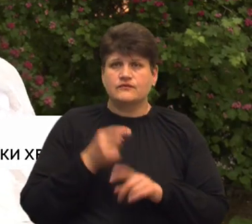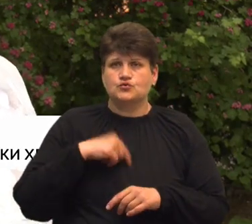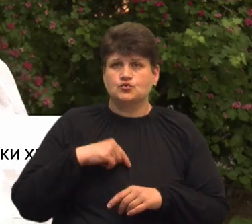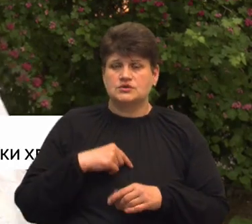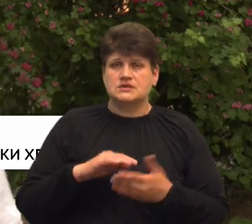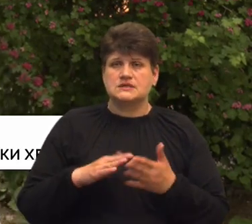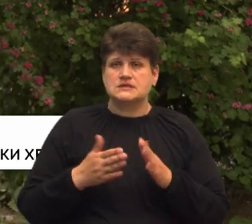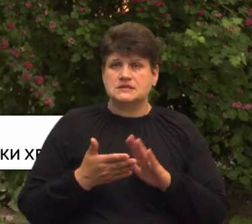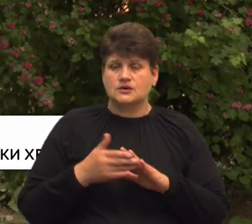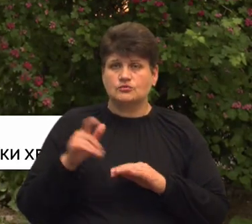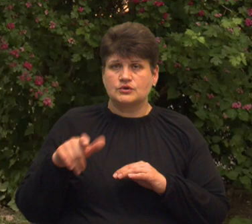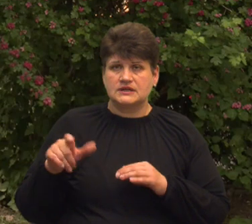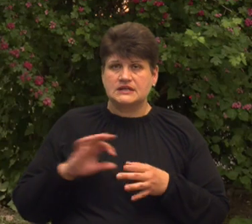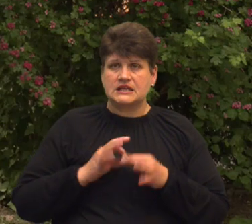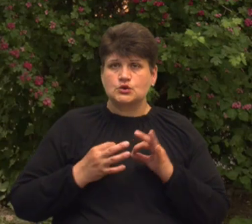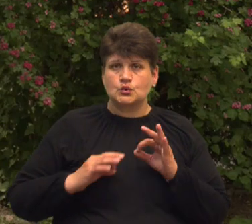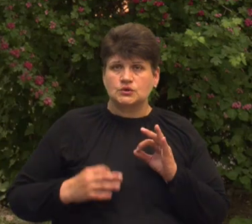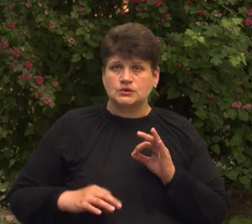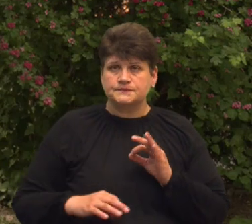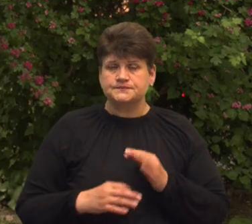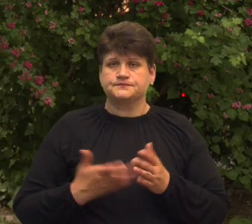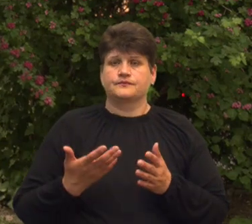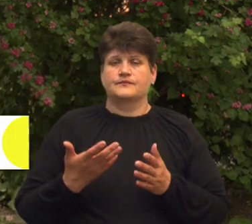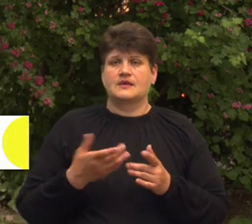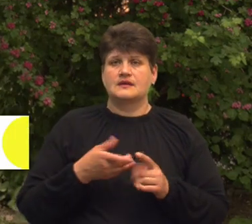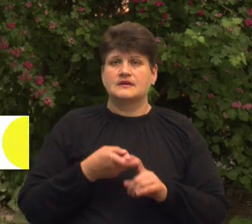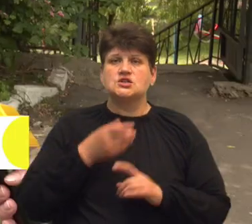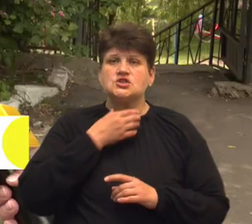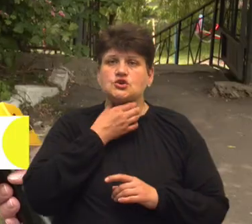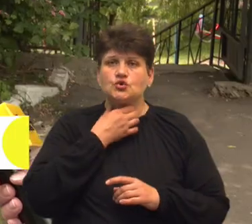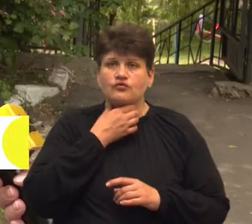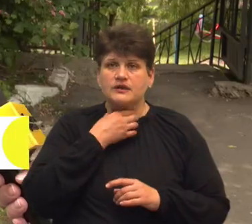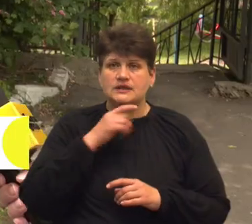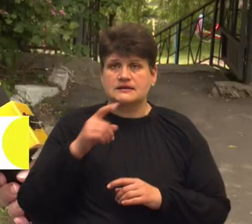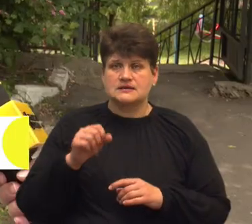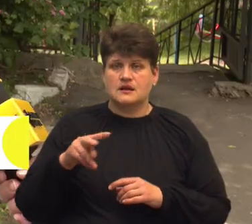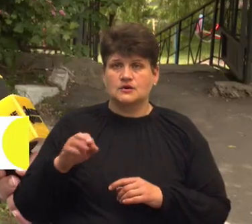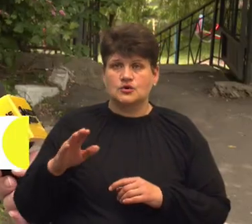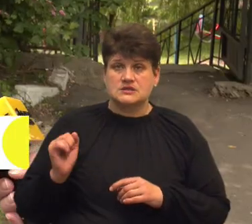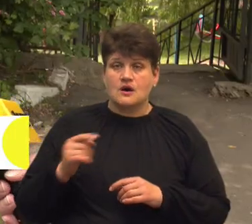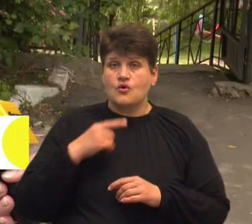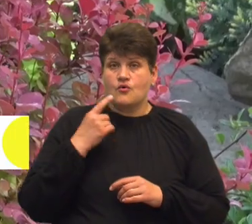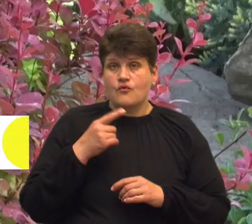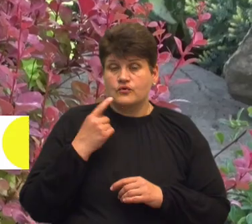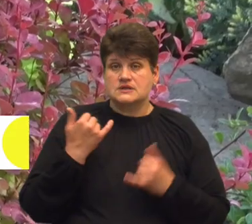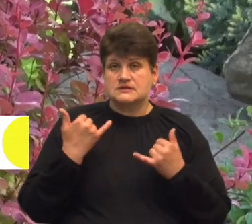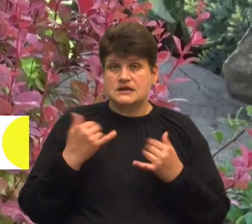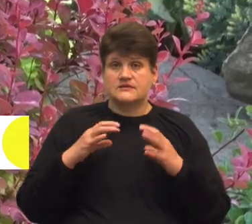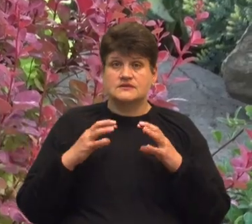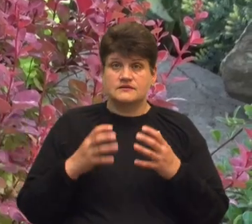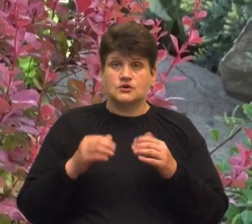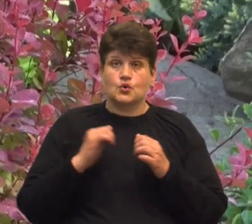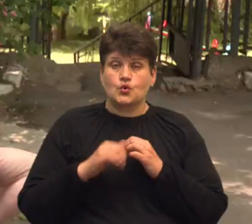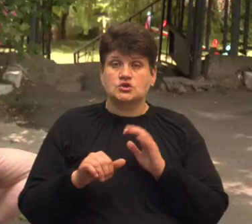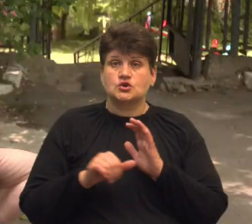з її шлунково-кишковим трактом, з її станом щитовидної залози. За словами Галини Зод, у світі зараз кожна шоста людина